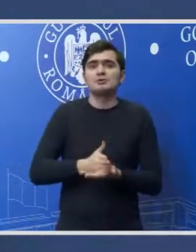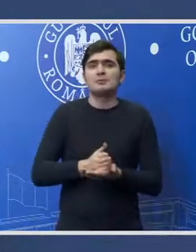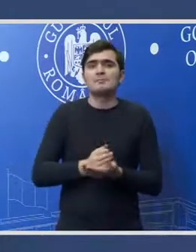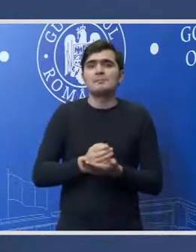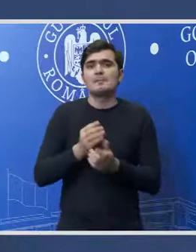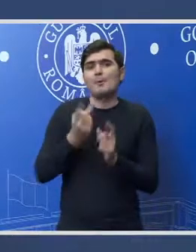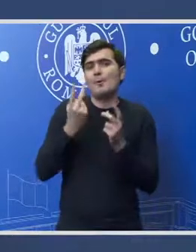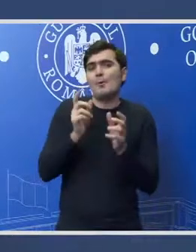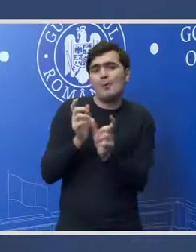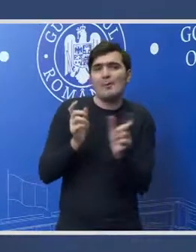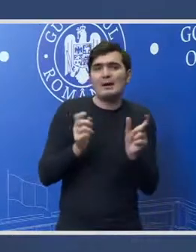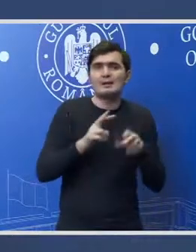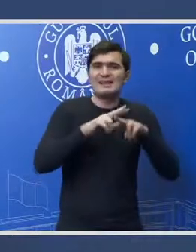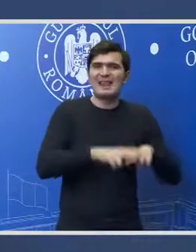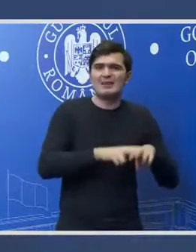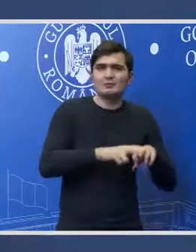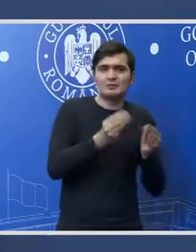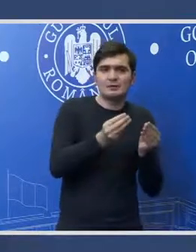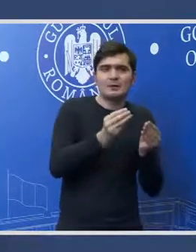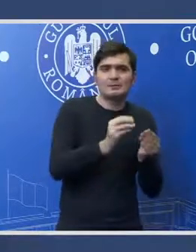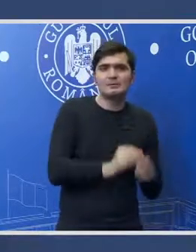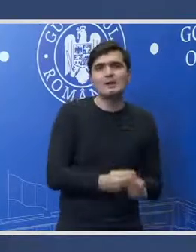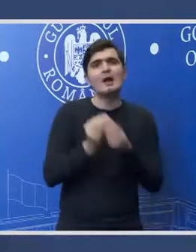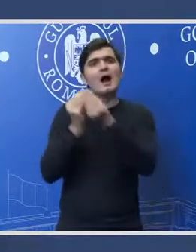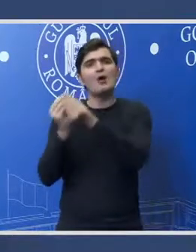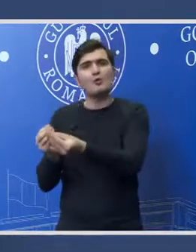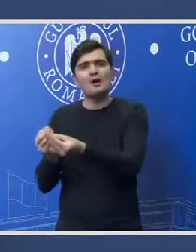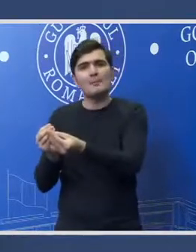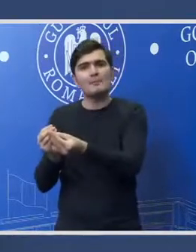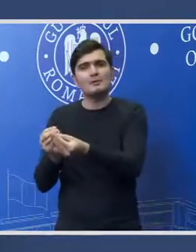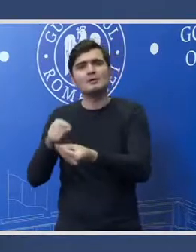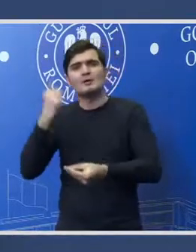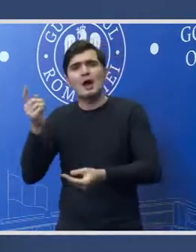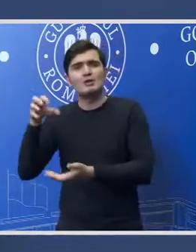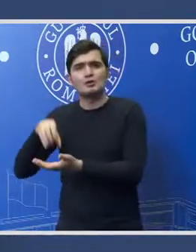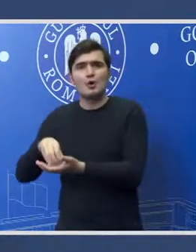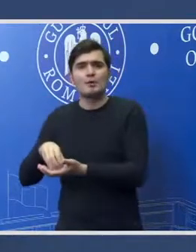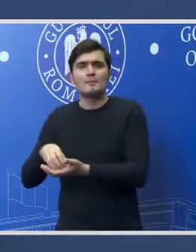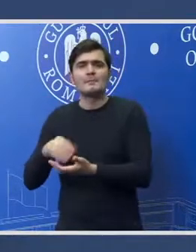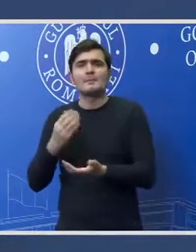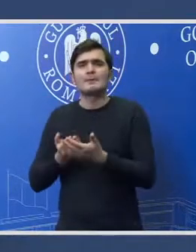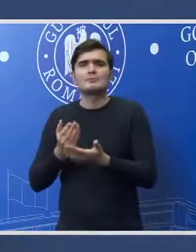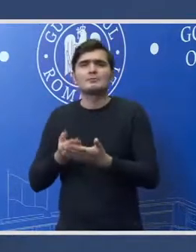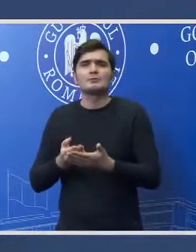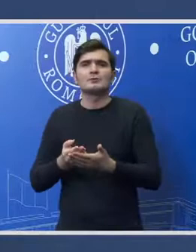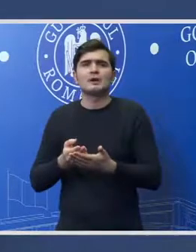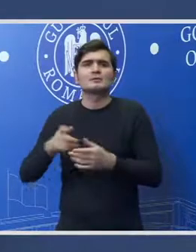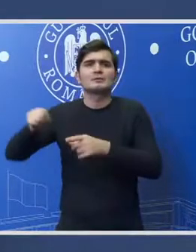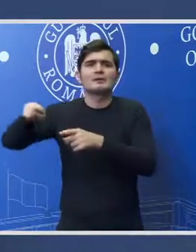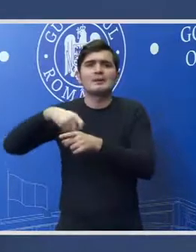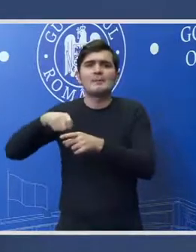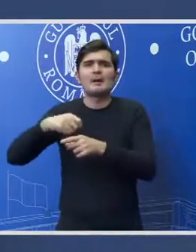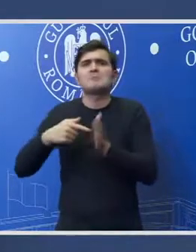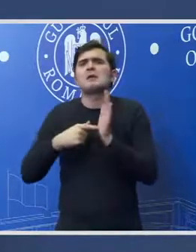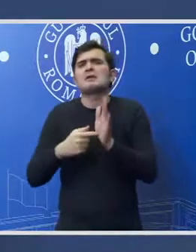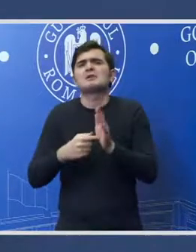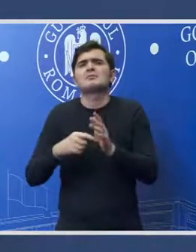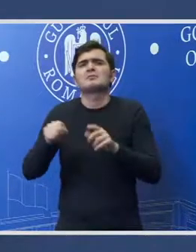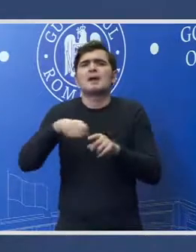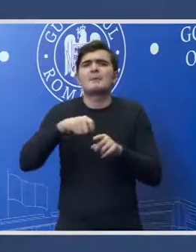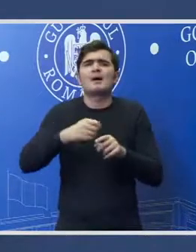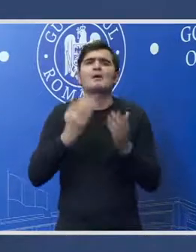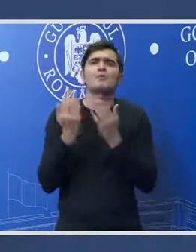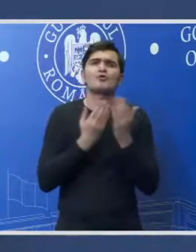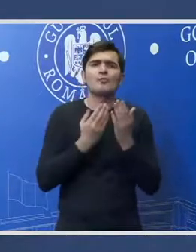niște resurse pe care puteam trimite în comunități pentru a face, a repara un pod sau a repara o